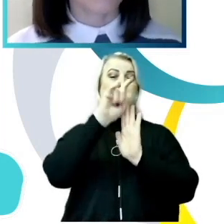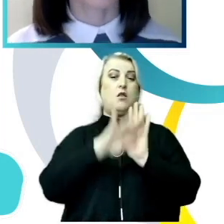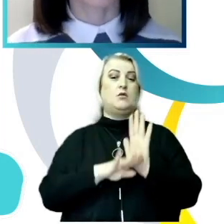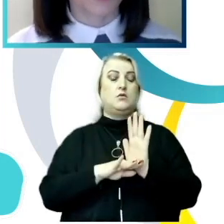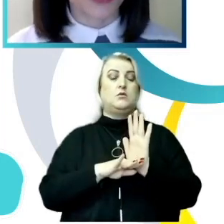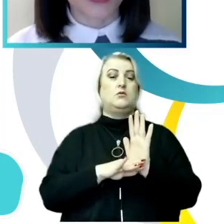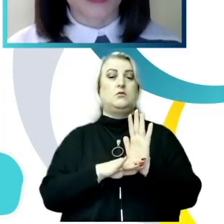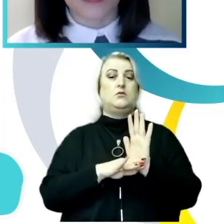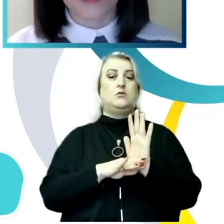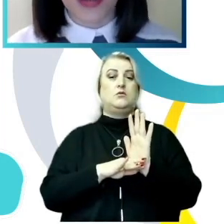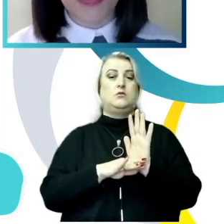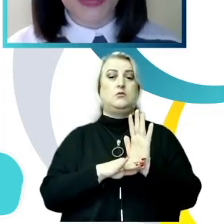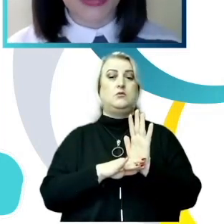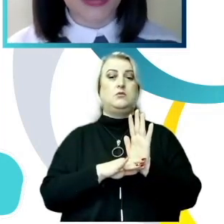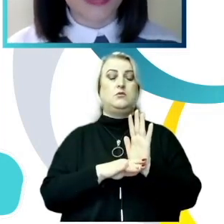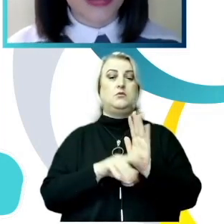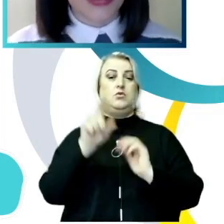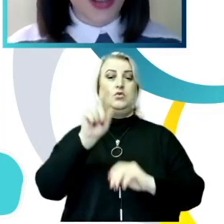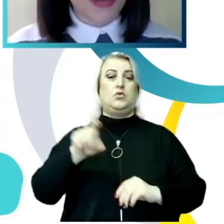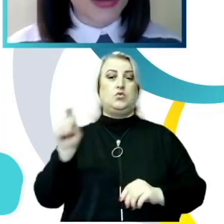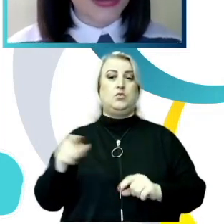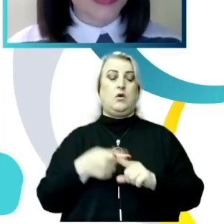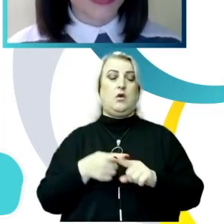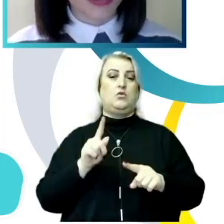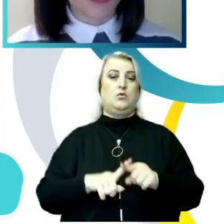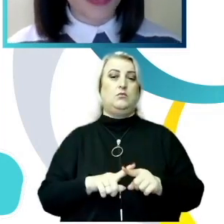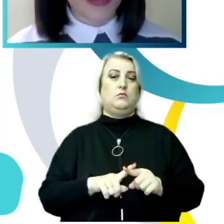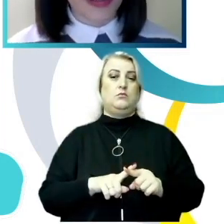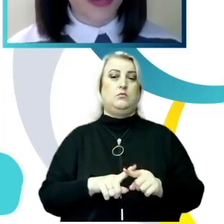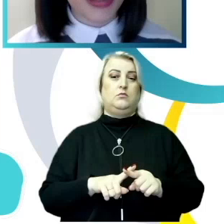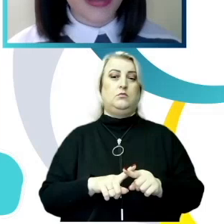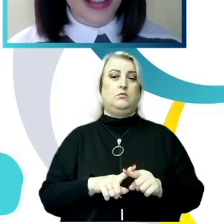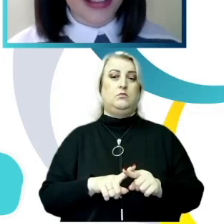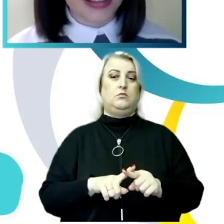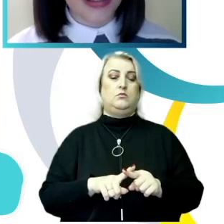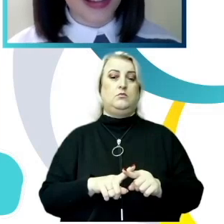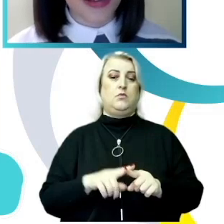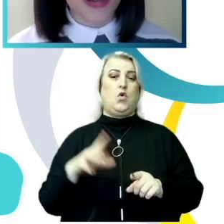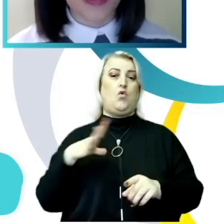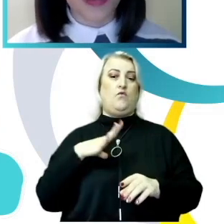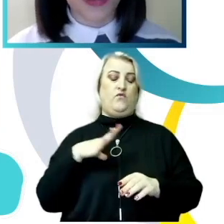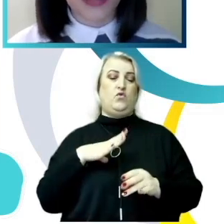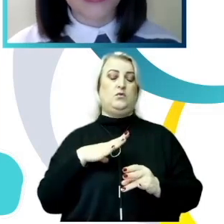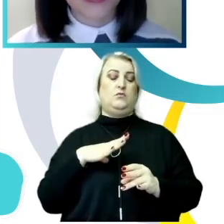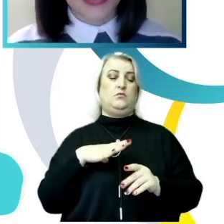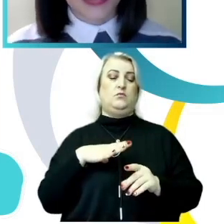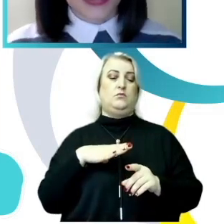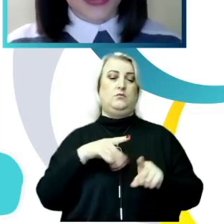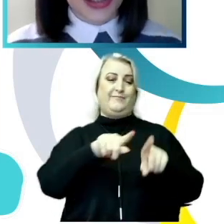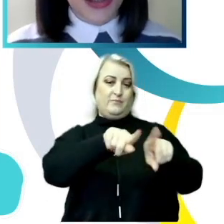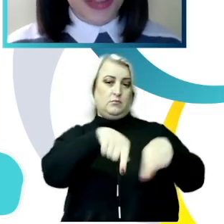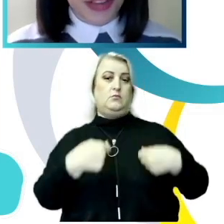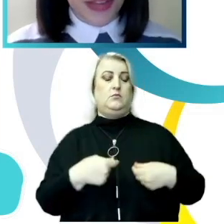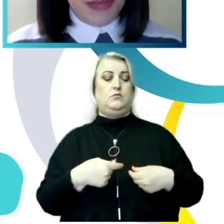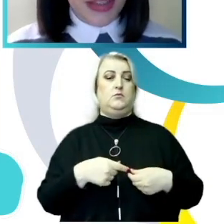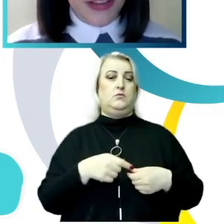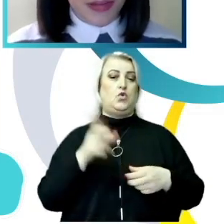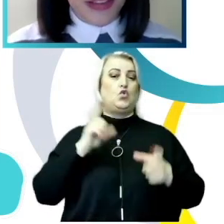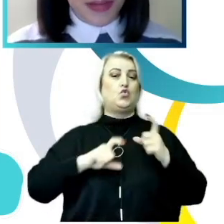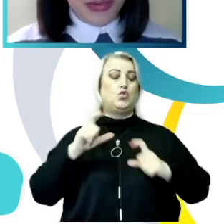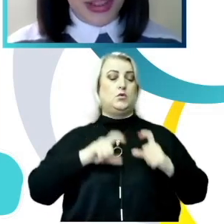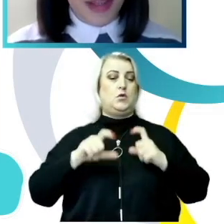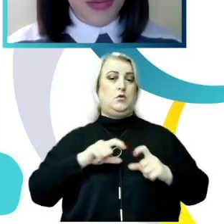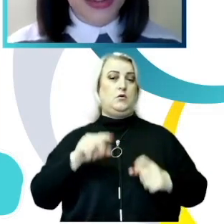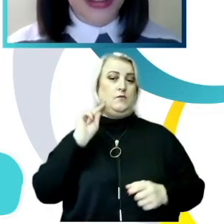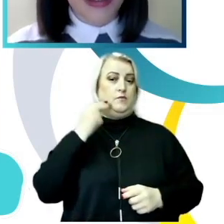a actorilor care au au întreprins anumite acte de hărțire sexuală și observăm,